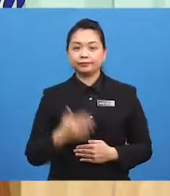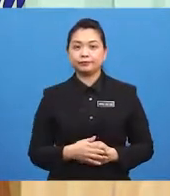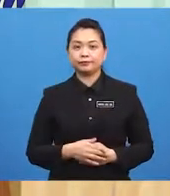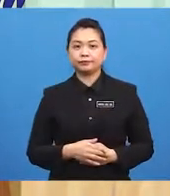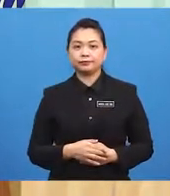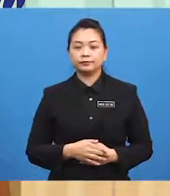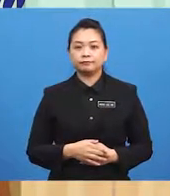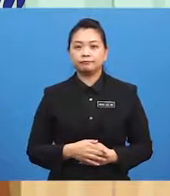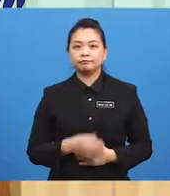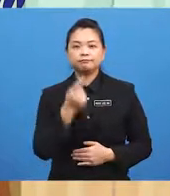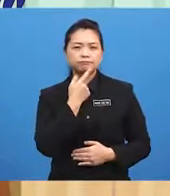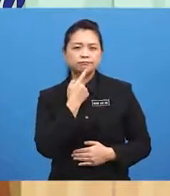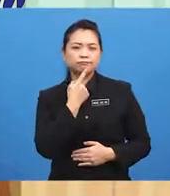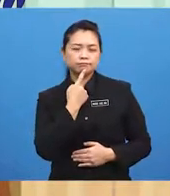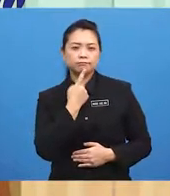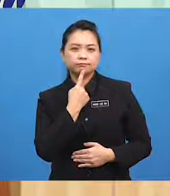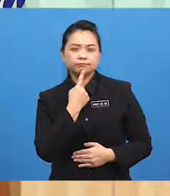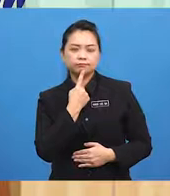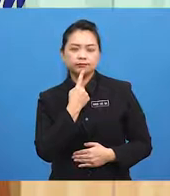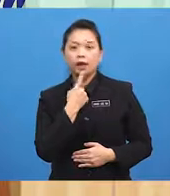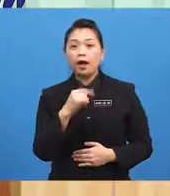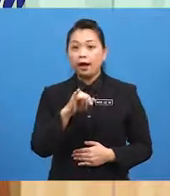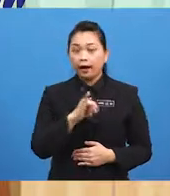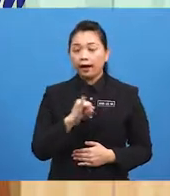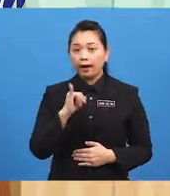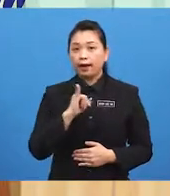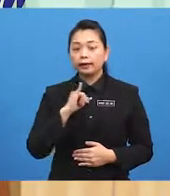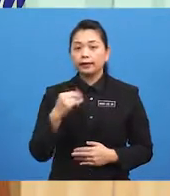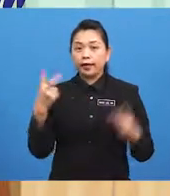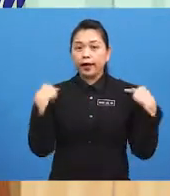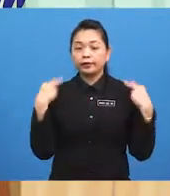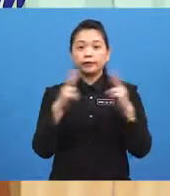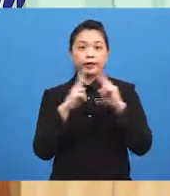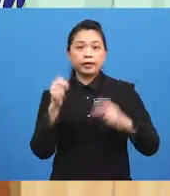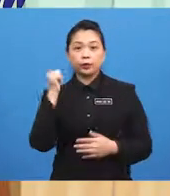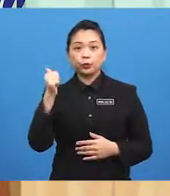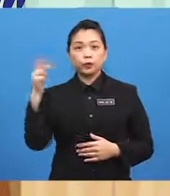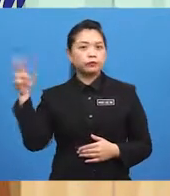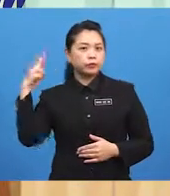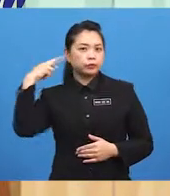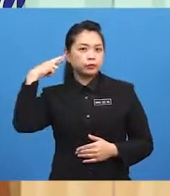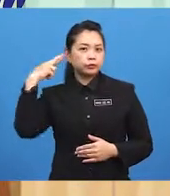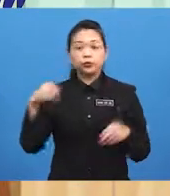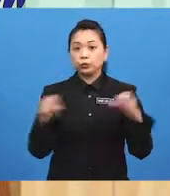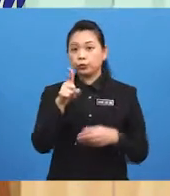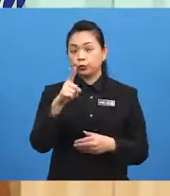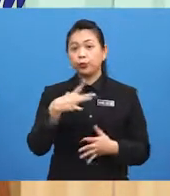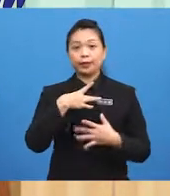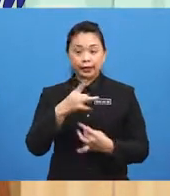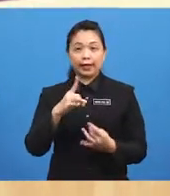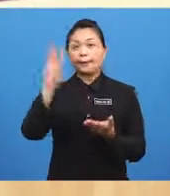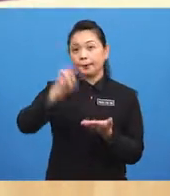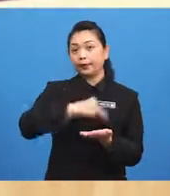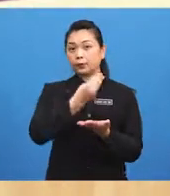Hmm... I have a very good radio. Do you like music... ...YOLO?